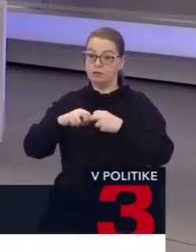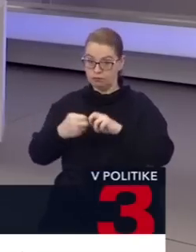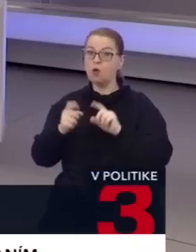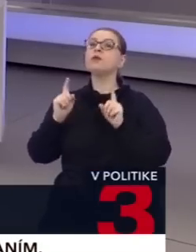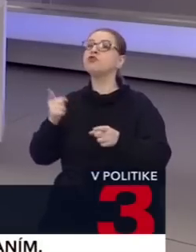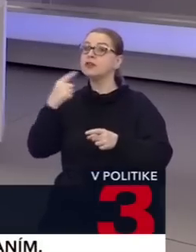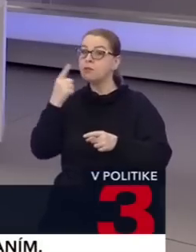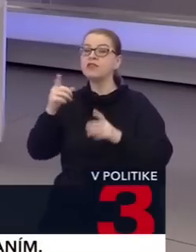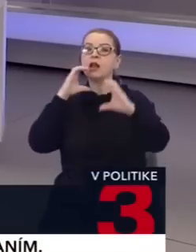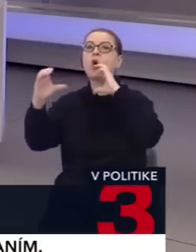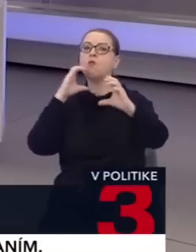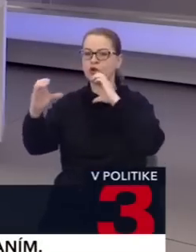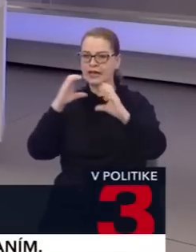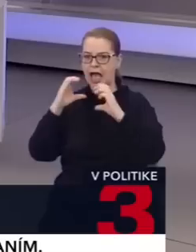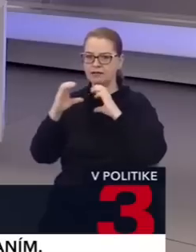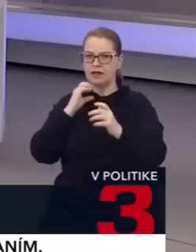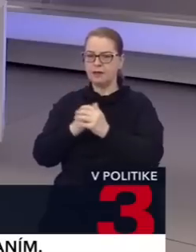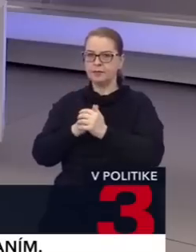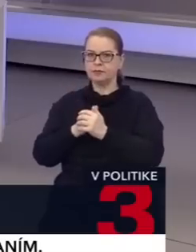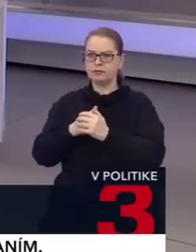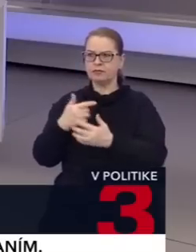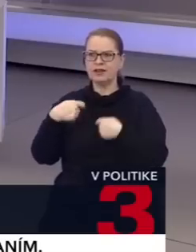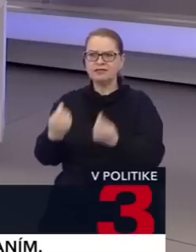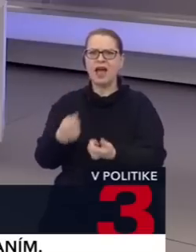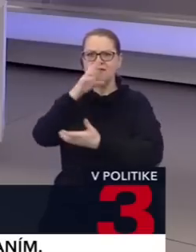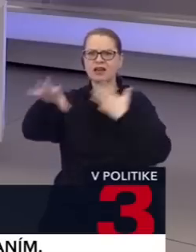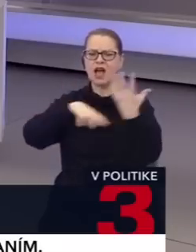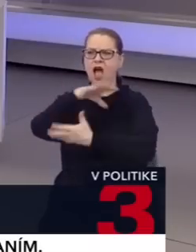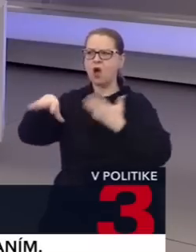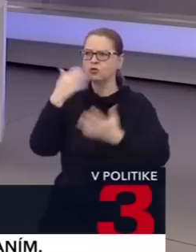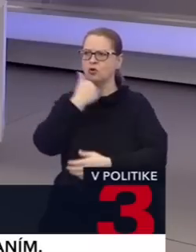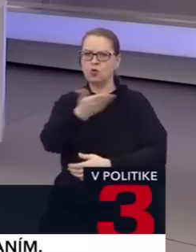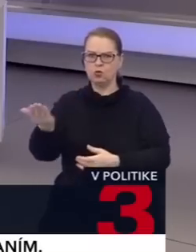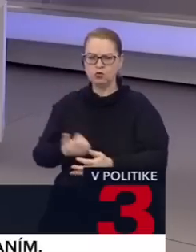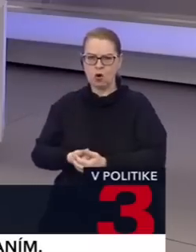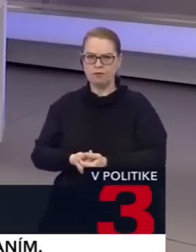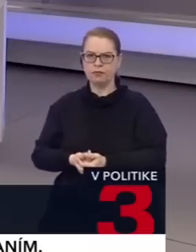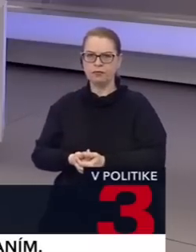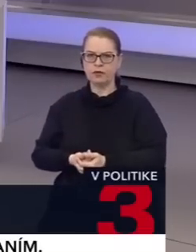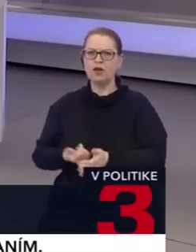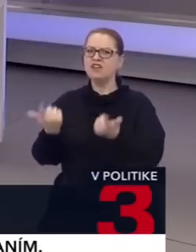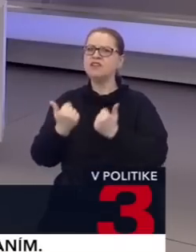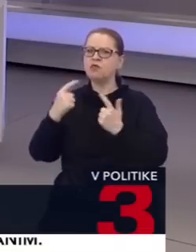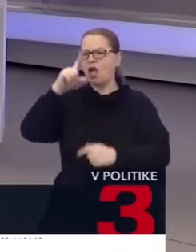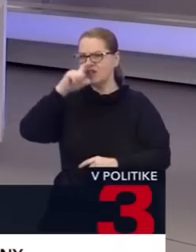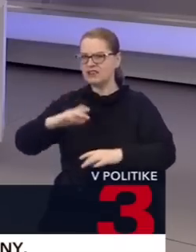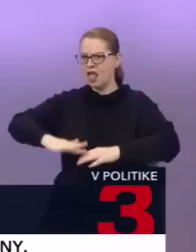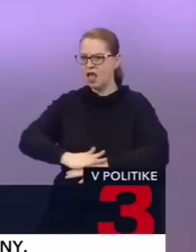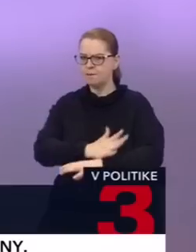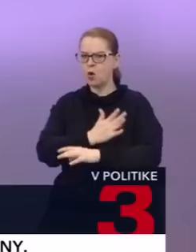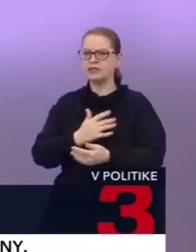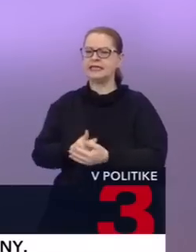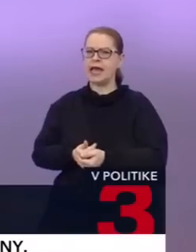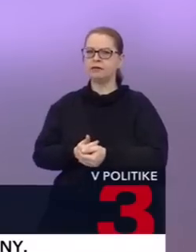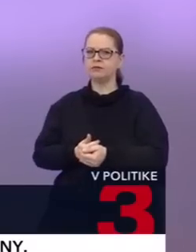povedali, tá komunikácia, ktorá metiel občanov, metiel ľudí a naozaj vyvoláva veľmi negatívne emócie. Takže z